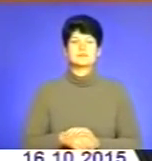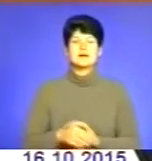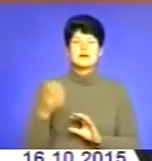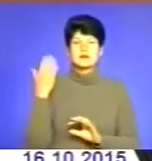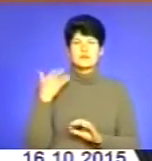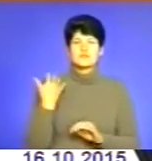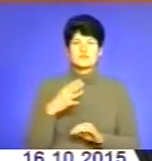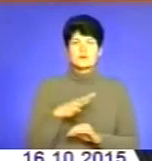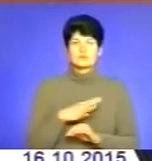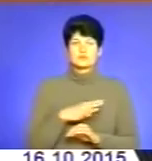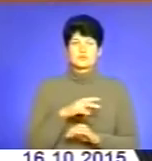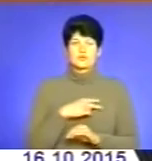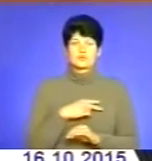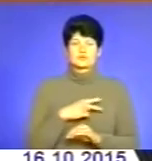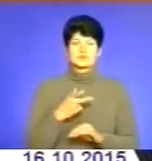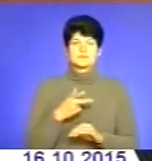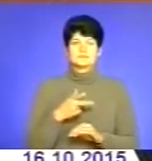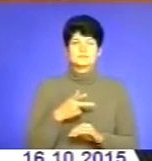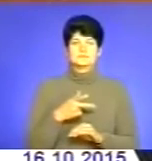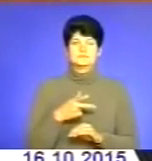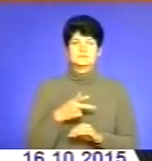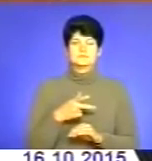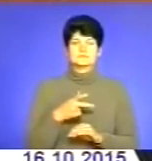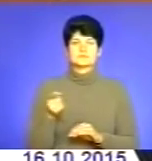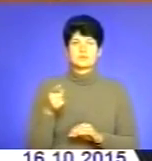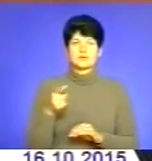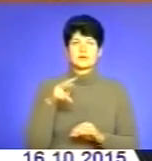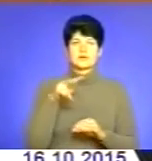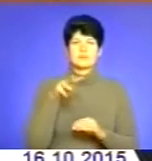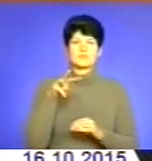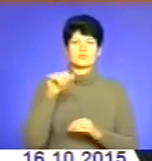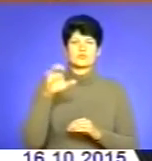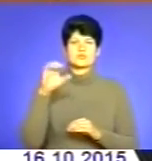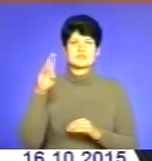в нас були нагороджені такі волонтери відомі, от як в Тернополі, Лілі Мусіхівна,